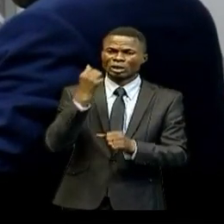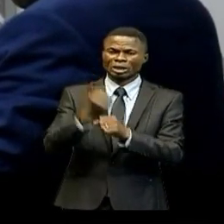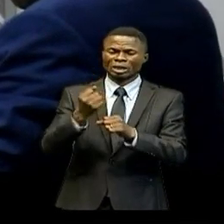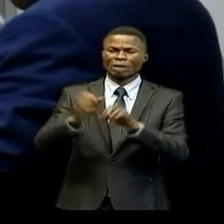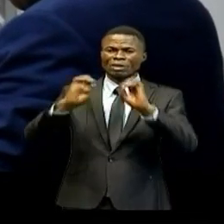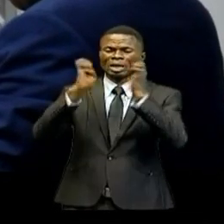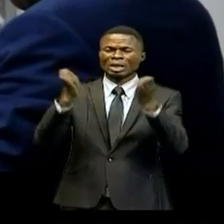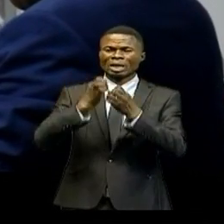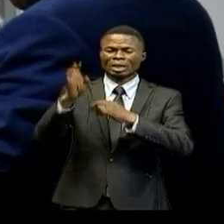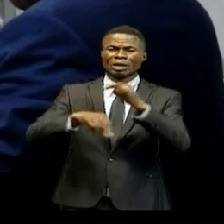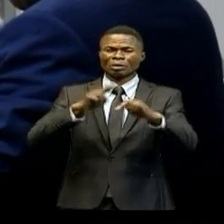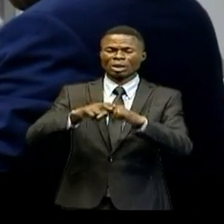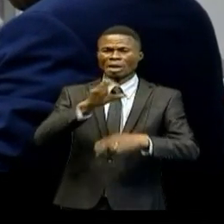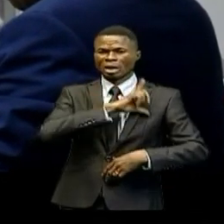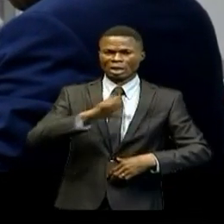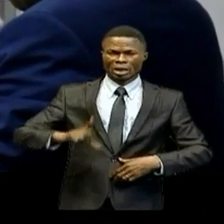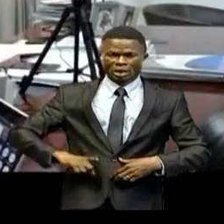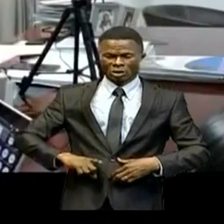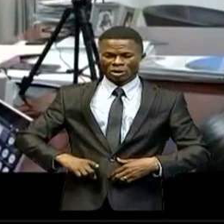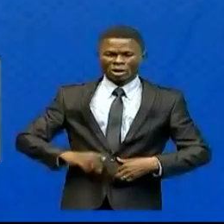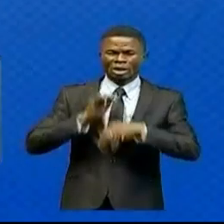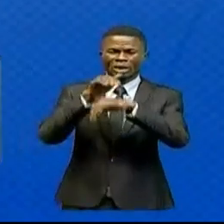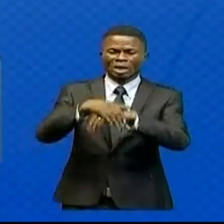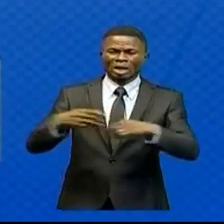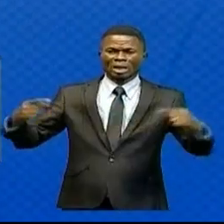nationales engagées en compétition.